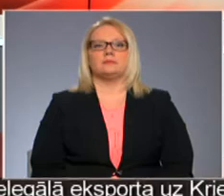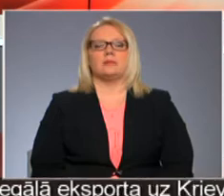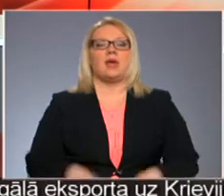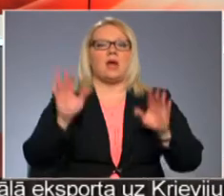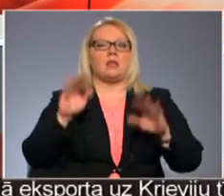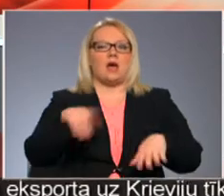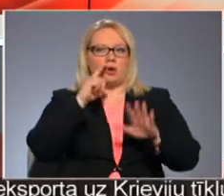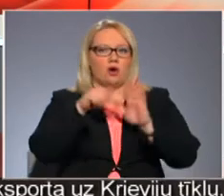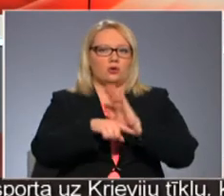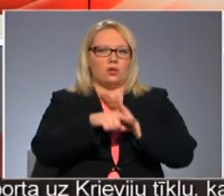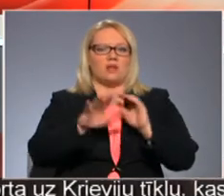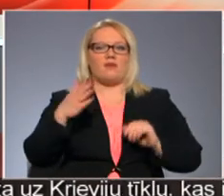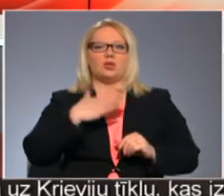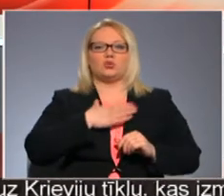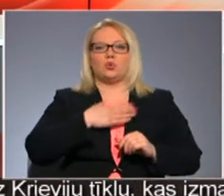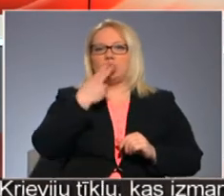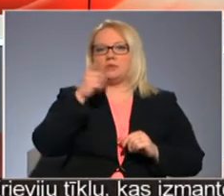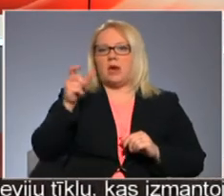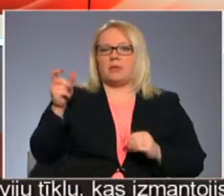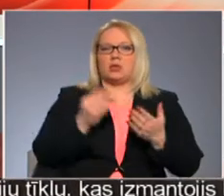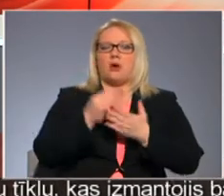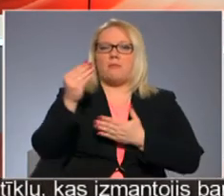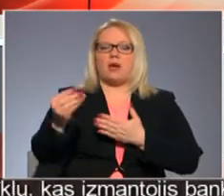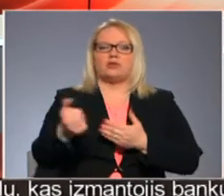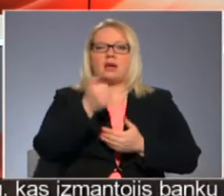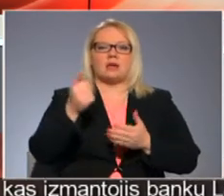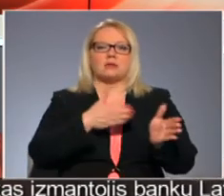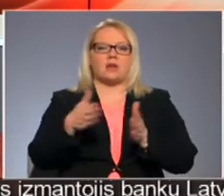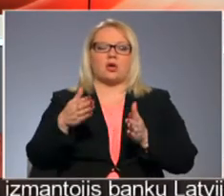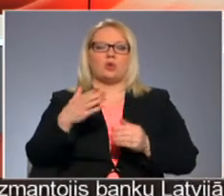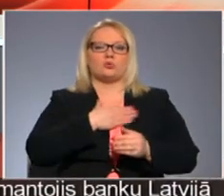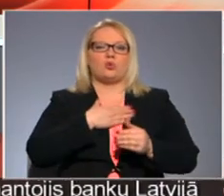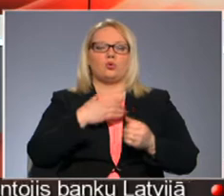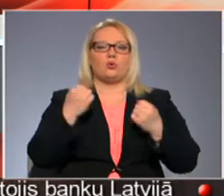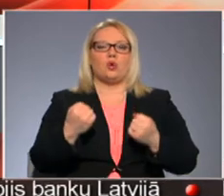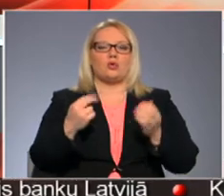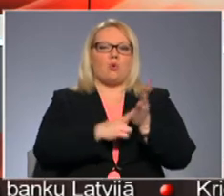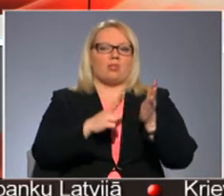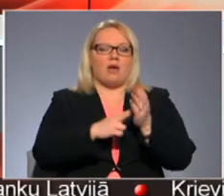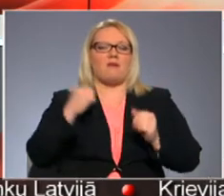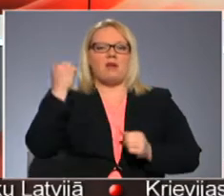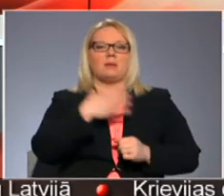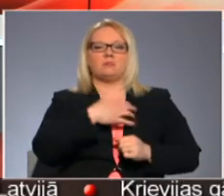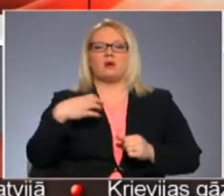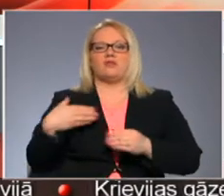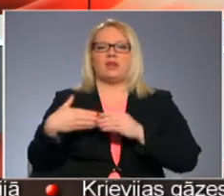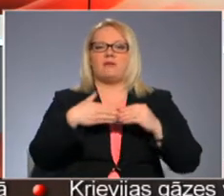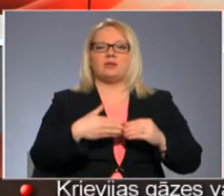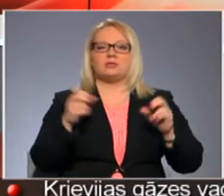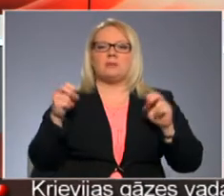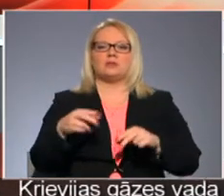Lai kontrolētu vai suņu saimnieki nomaksājuši gads kārtējo suņa turēšanas nodēvu, Valmieras pašvaldī bija viesusi